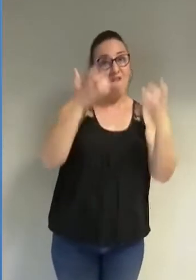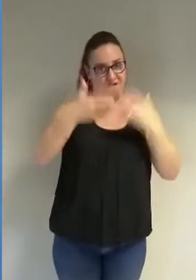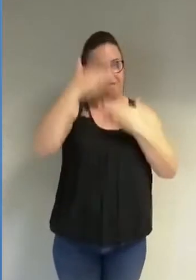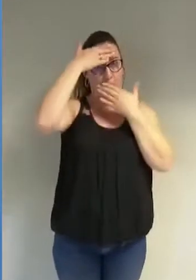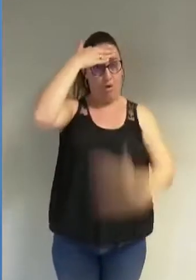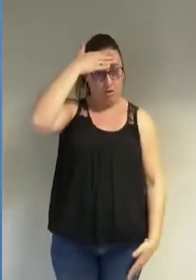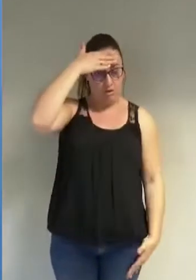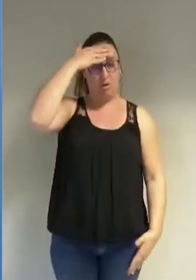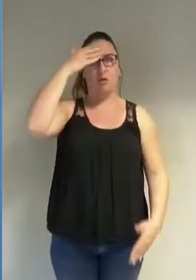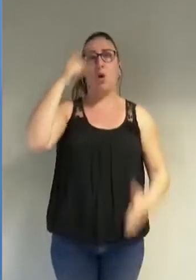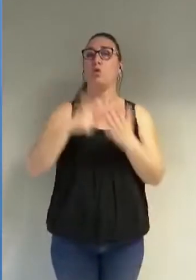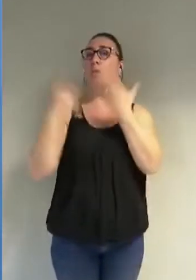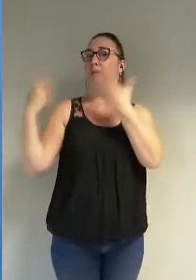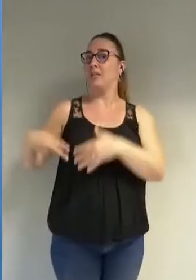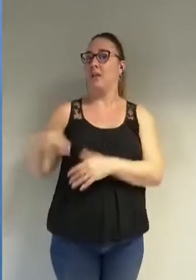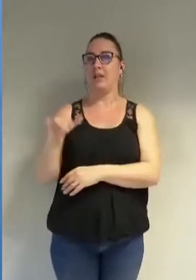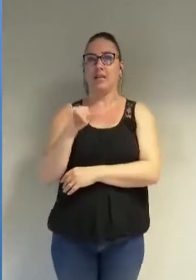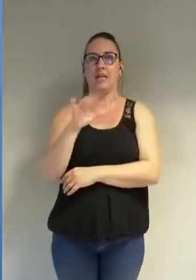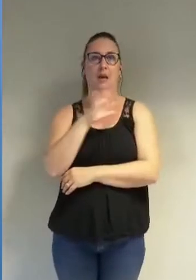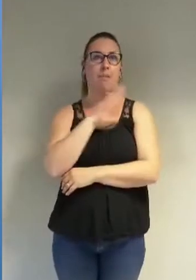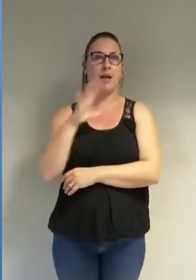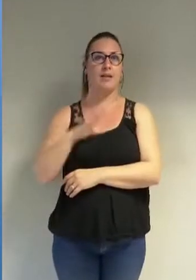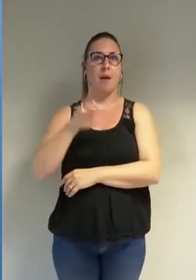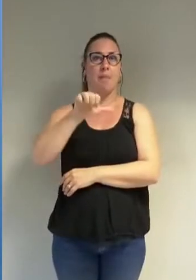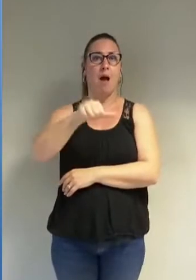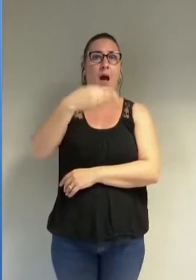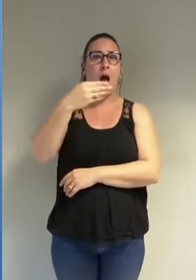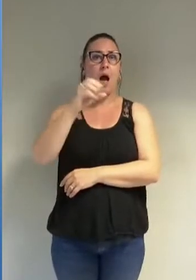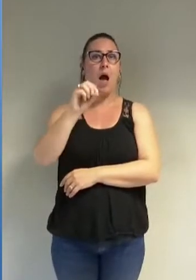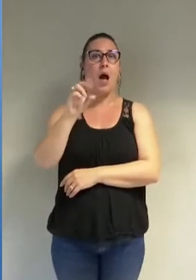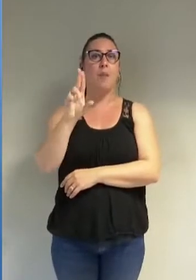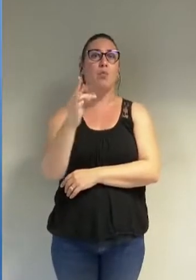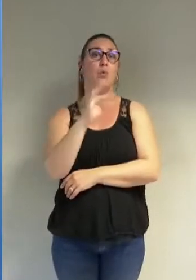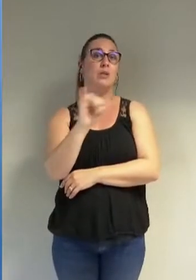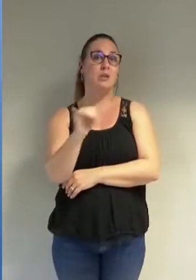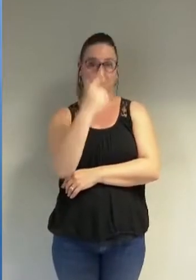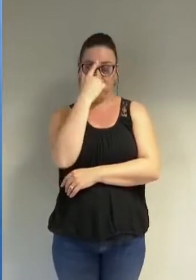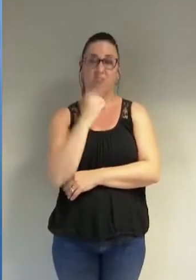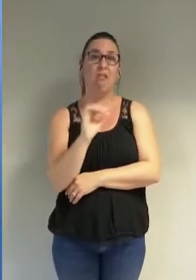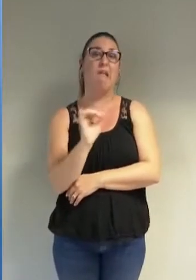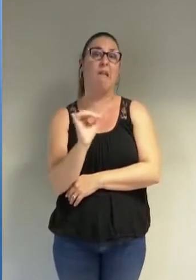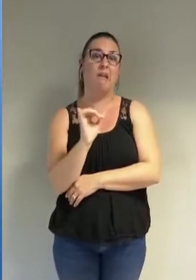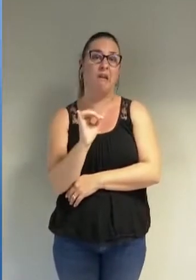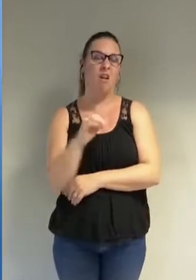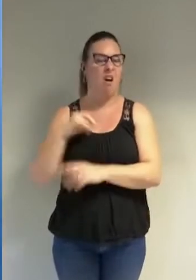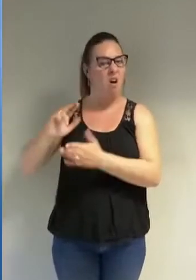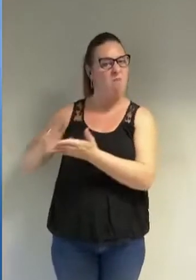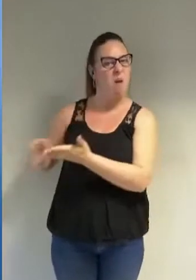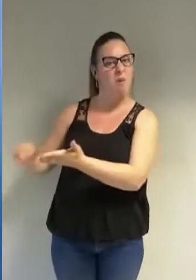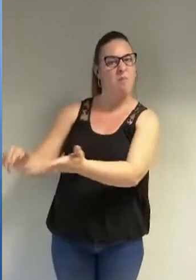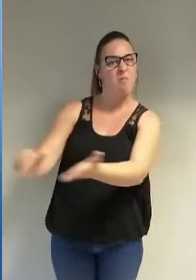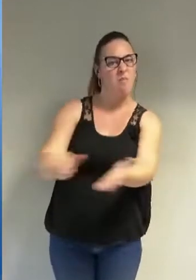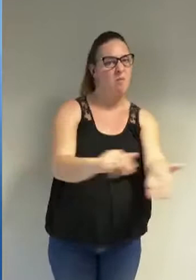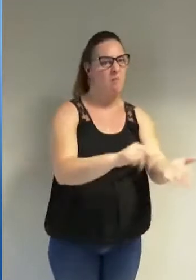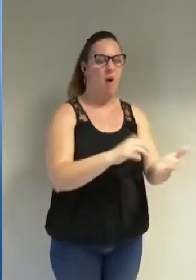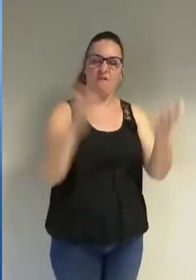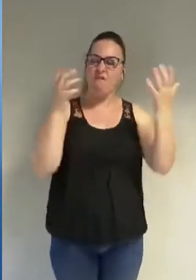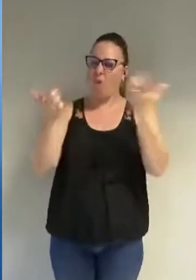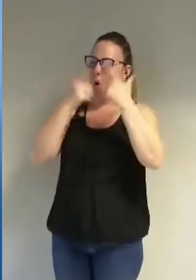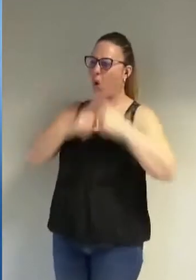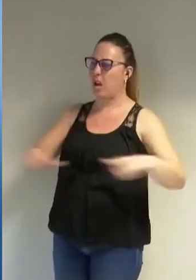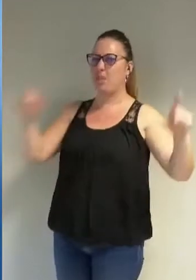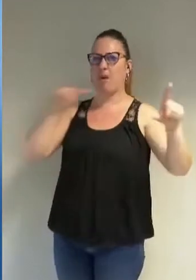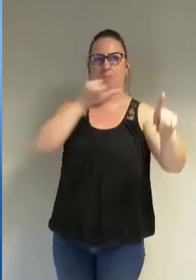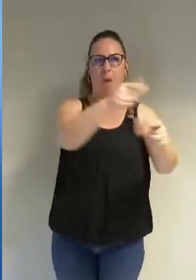2019 était madame Taous Amouti qui est entre autres à l'origine d'une pétition appelant à la libération de